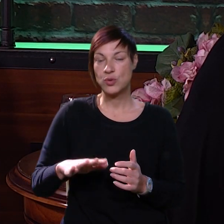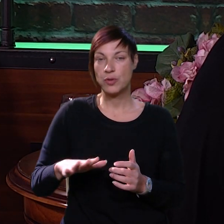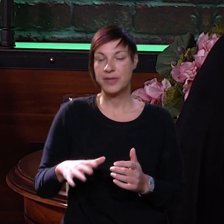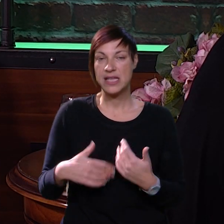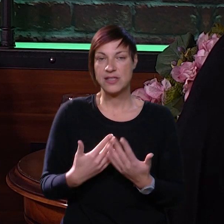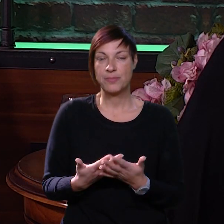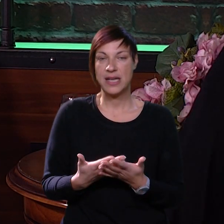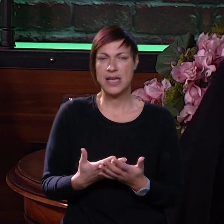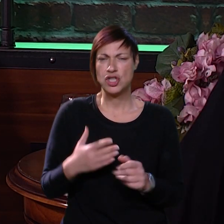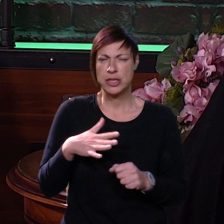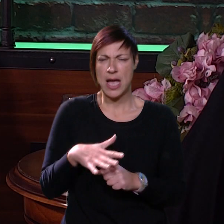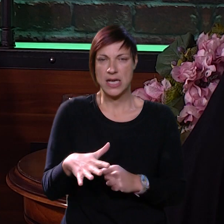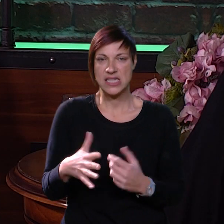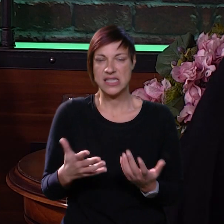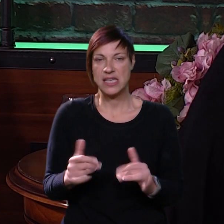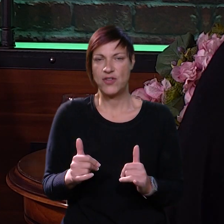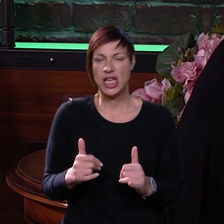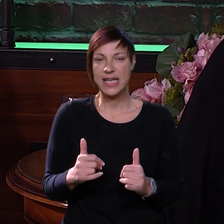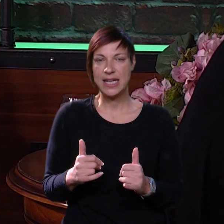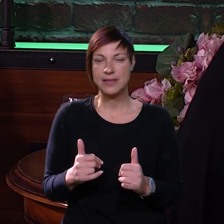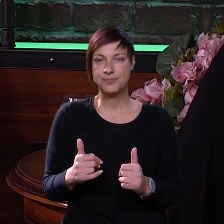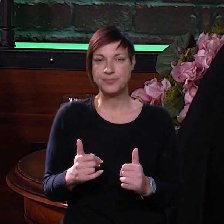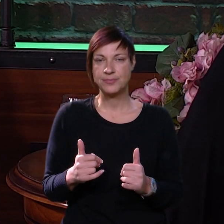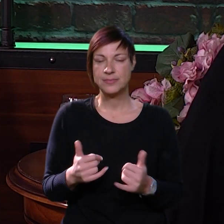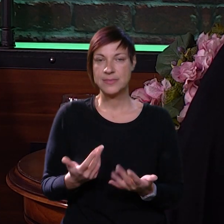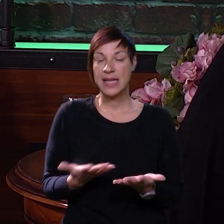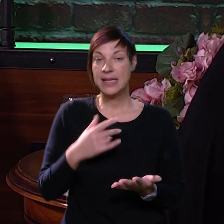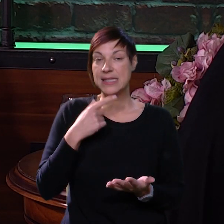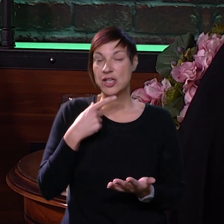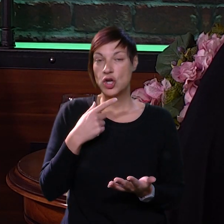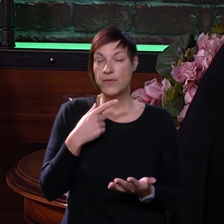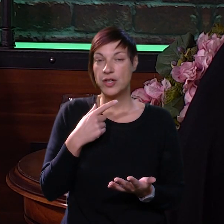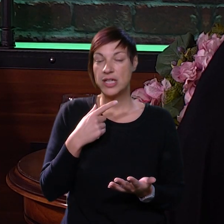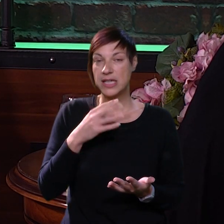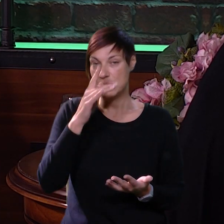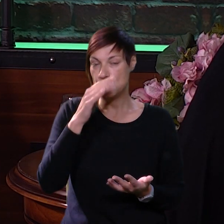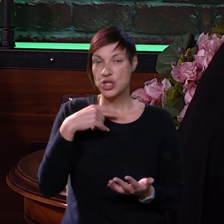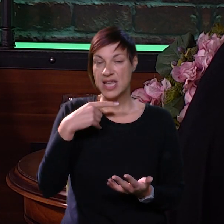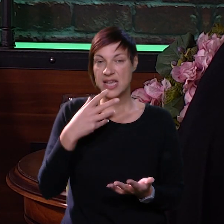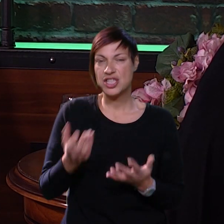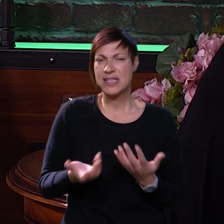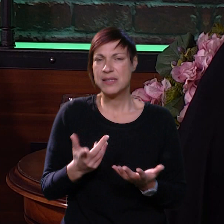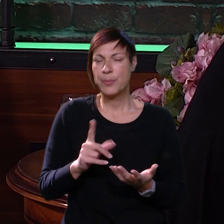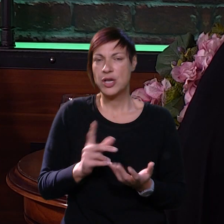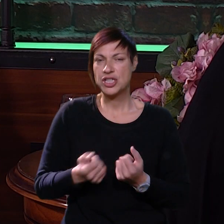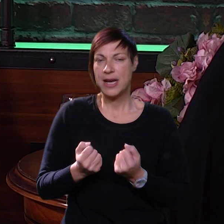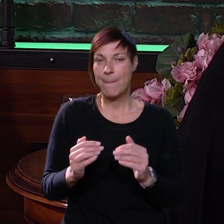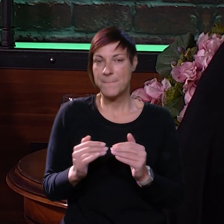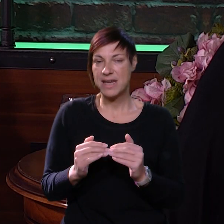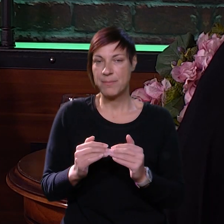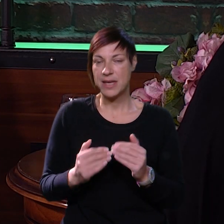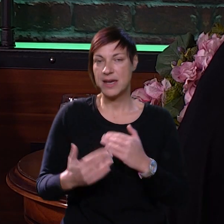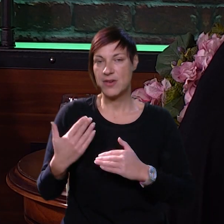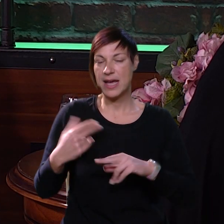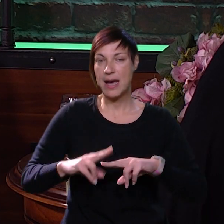sa drugima, na način da je agresivno ili da ne znam govori grube riječi ili da se ponaša neprimjereno